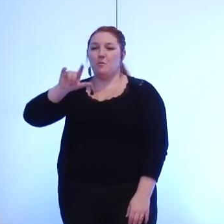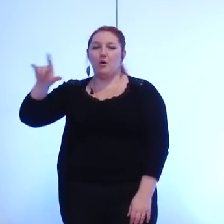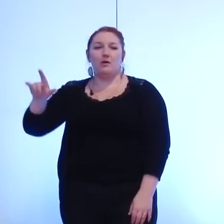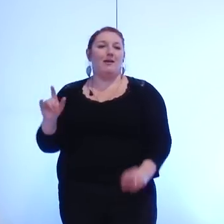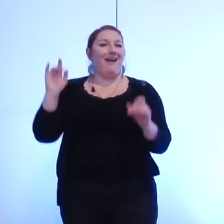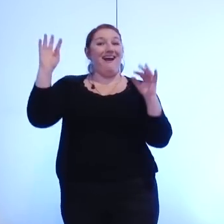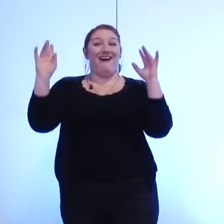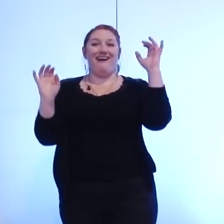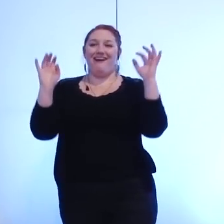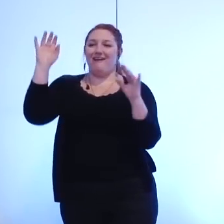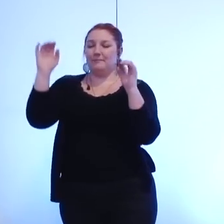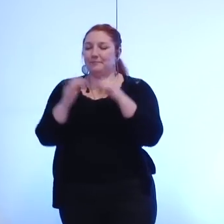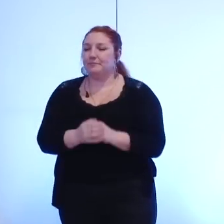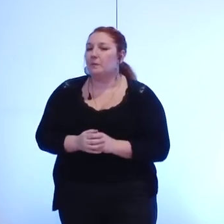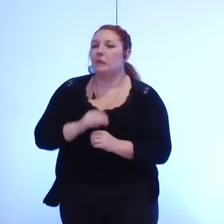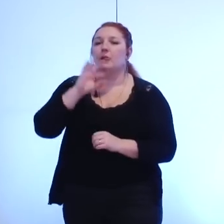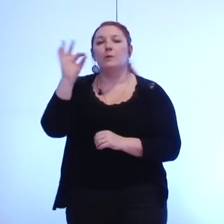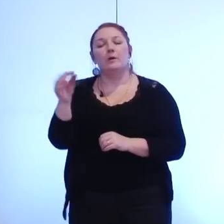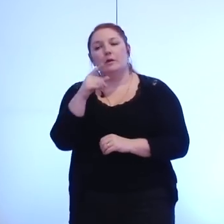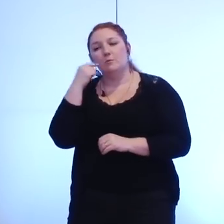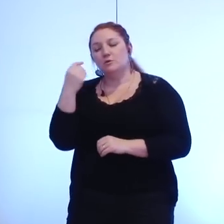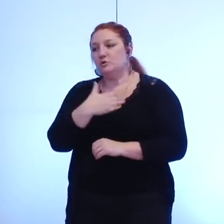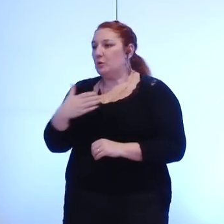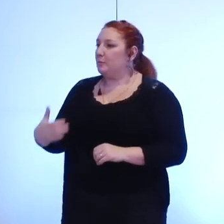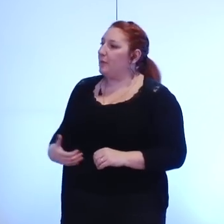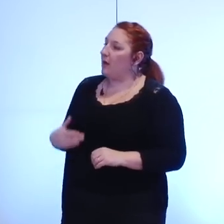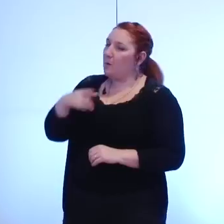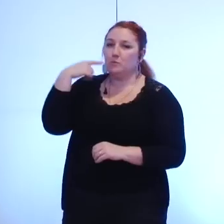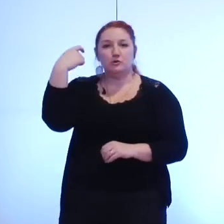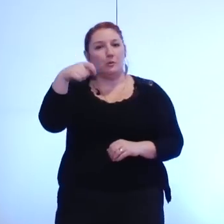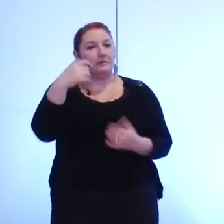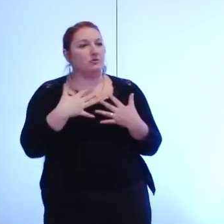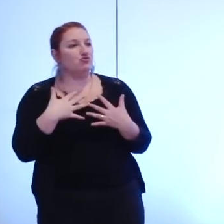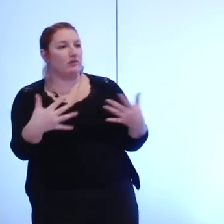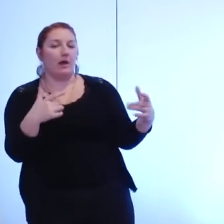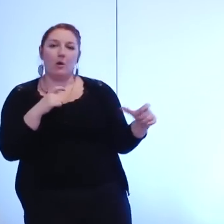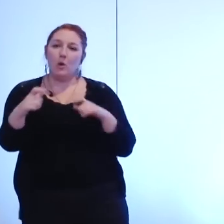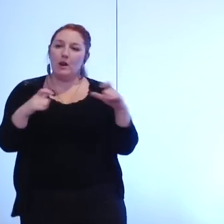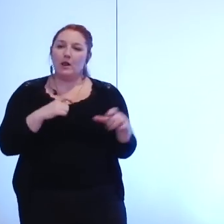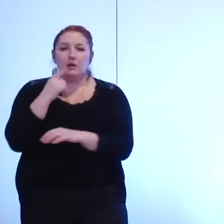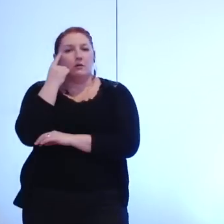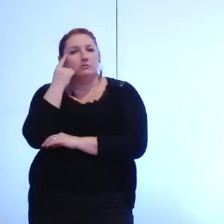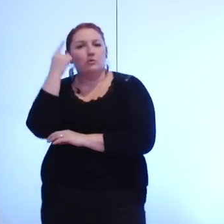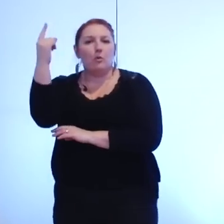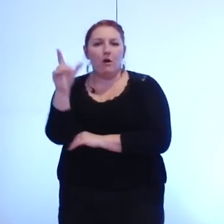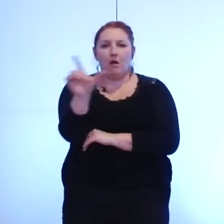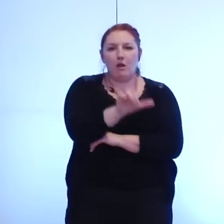oui monsieur le maire monsieur le président mes chers collègues je crois que ce lundi 15 décembre est à marquer d'une